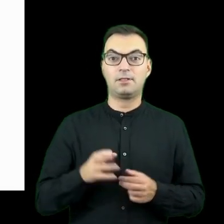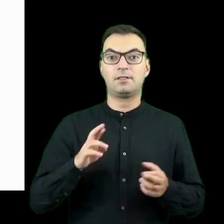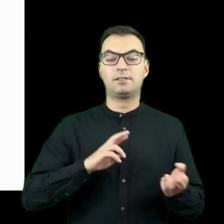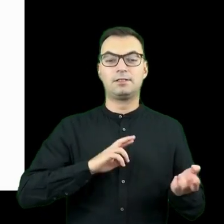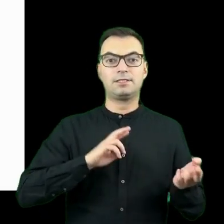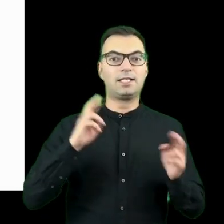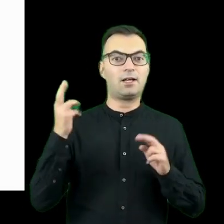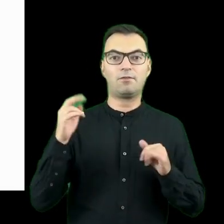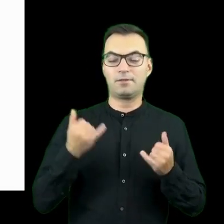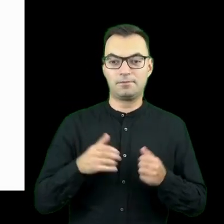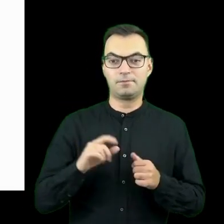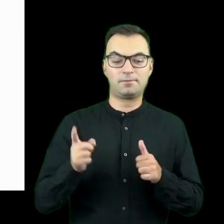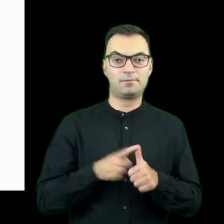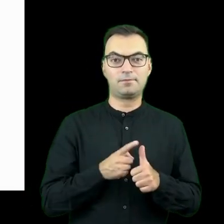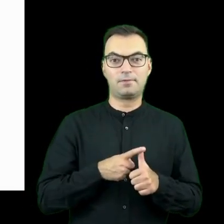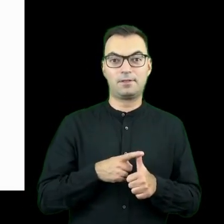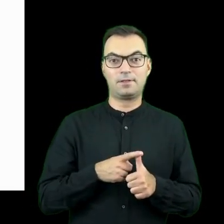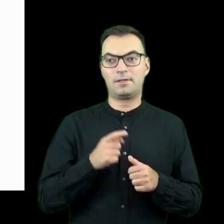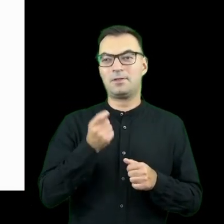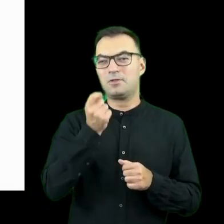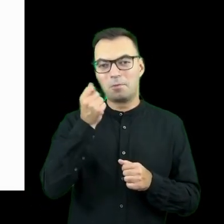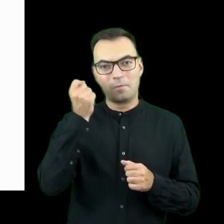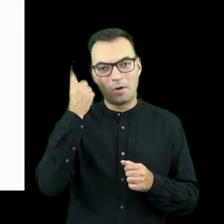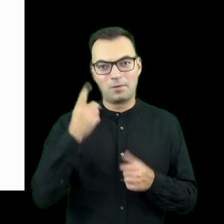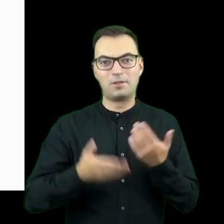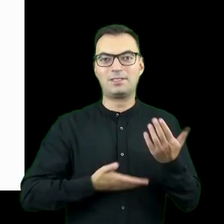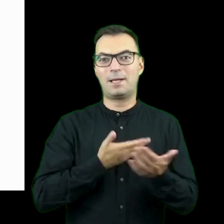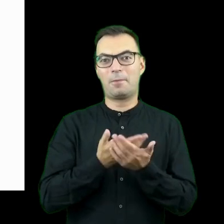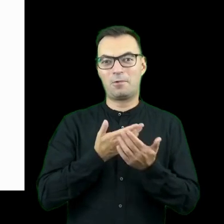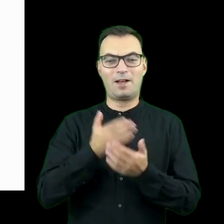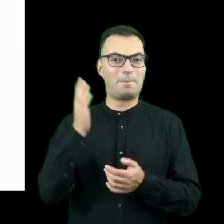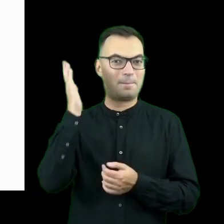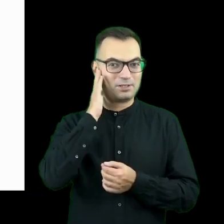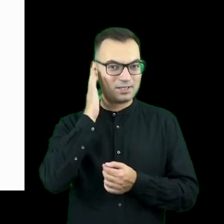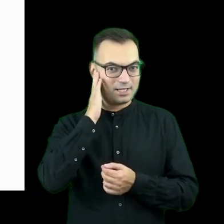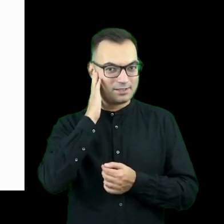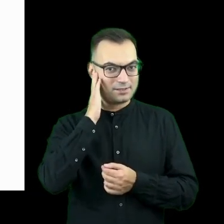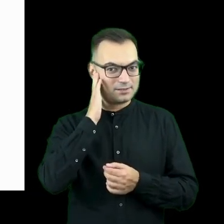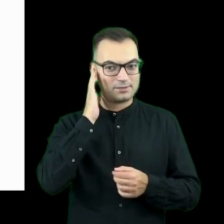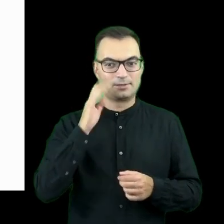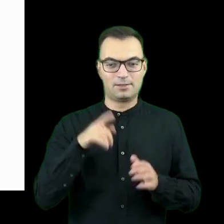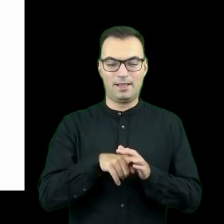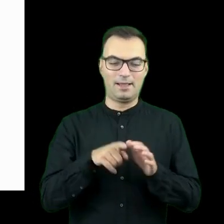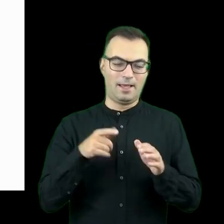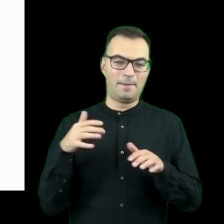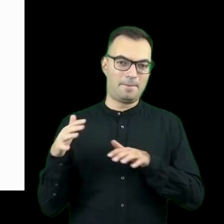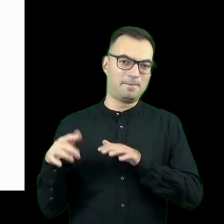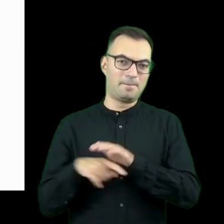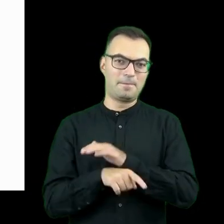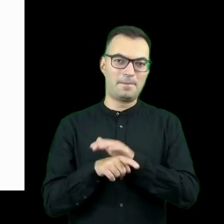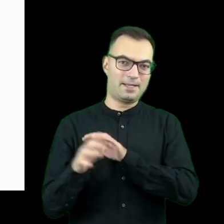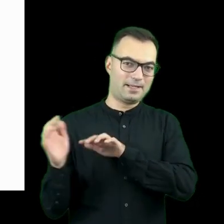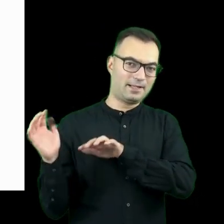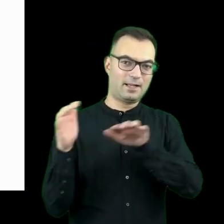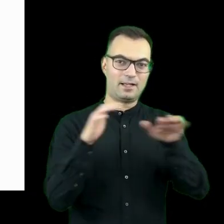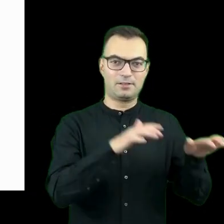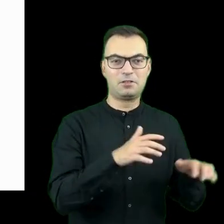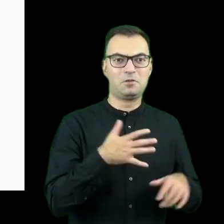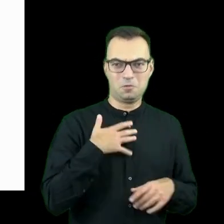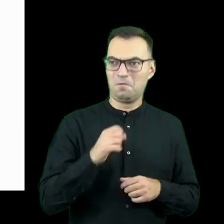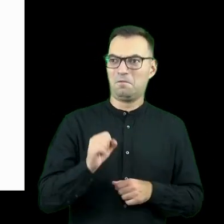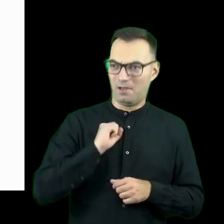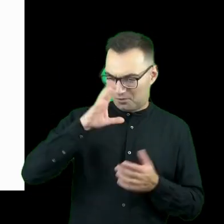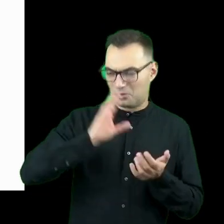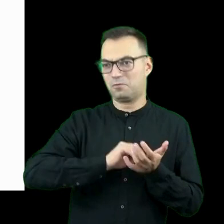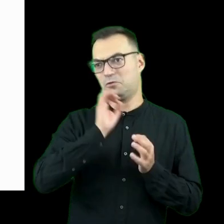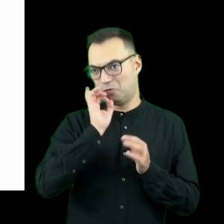zareagowało na to najpierw drobną inicjatywą po prostu zaoferowania swojego mieszkania migrantom i uznali, że to było dobre